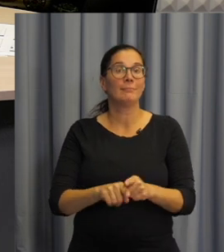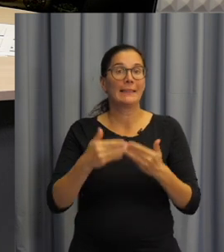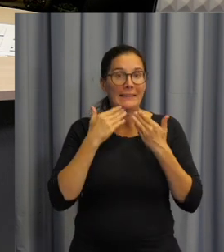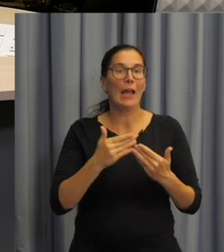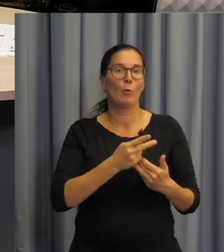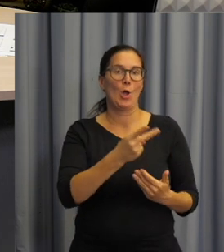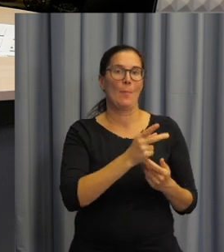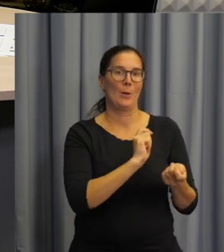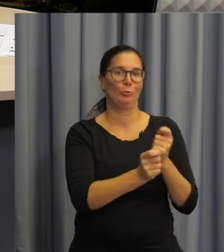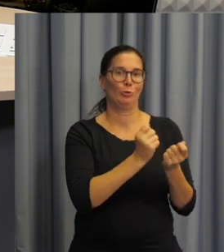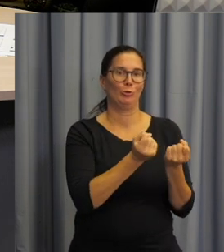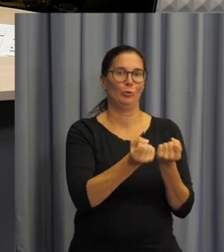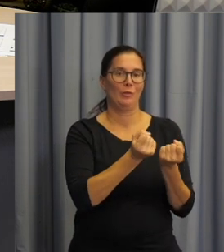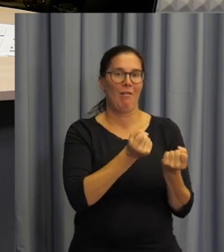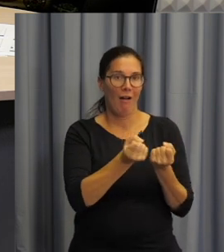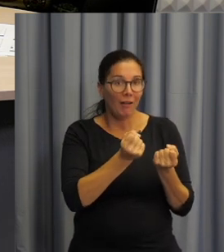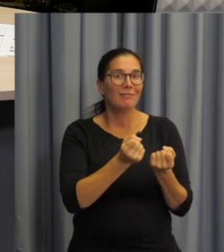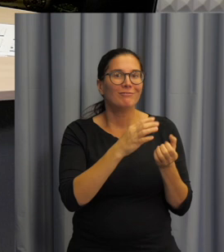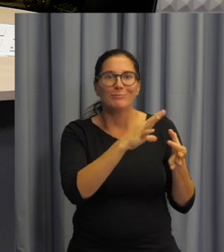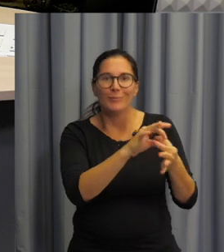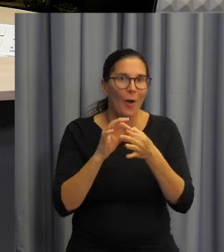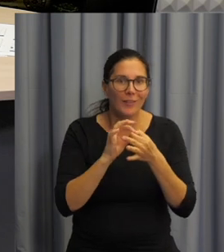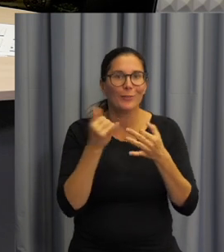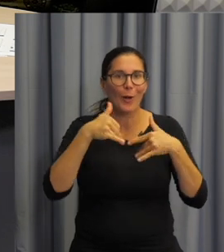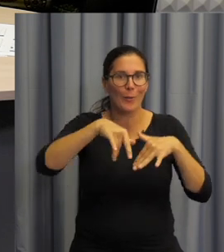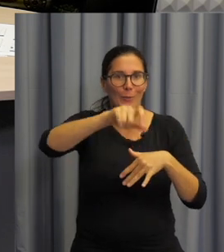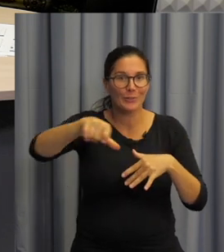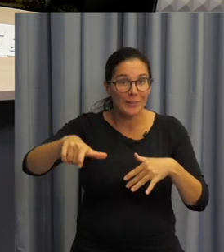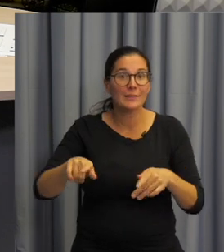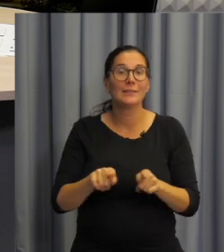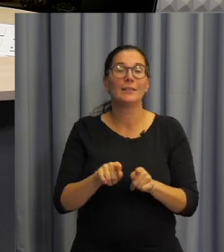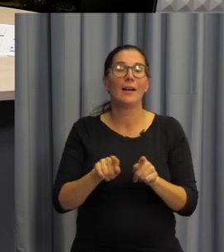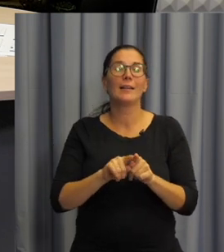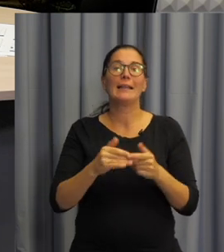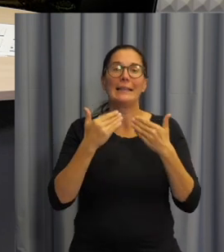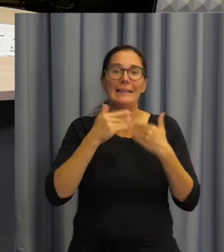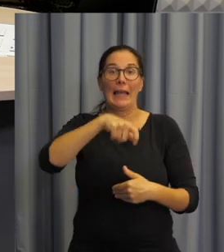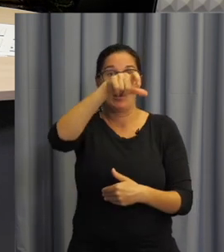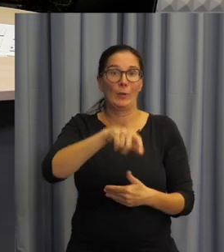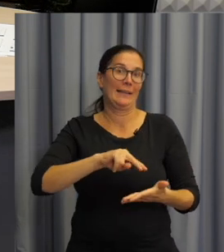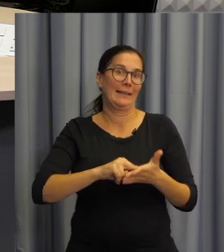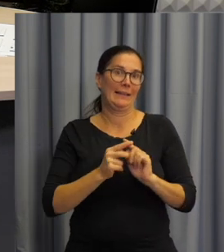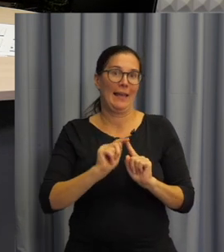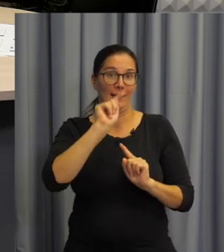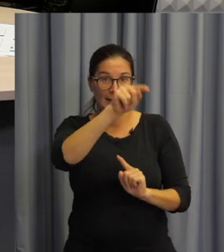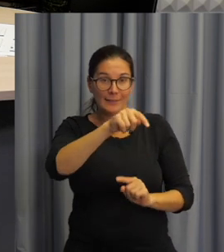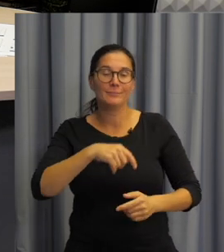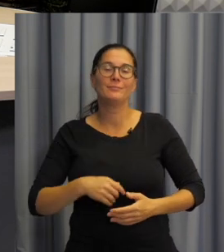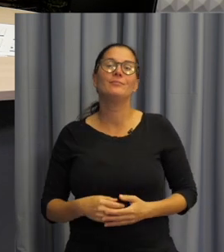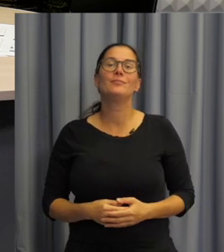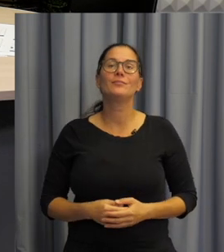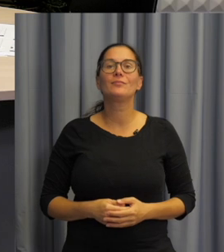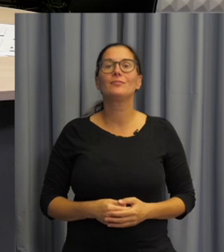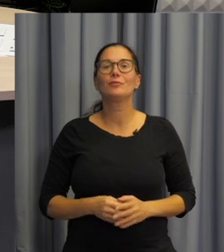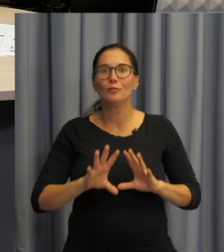webináře. Děkuji kolegyním na Četu, které byly v kontaktu s účastníky. Samozřejmě, že děkuji i